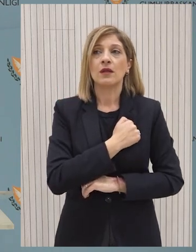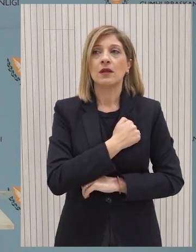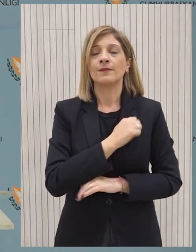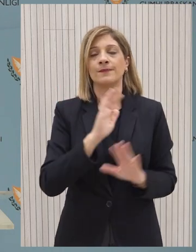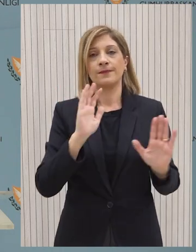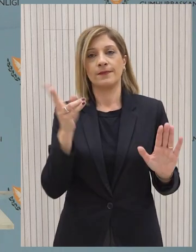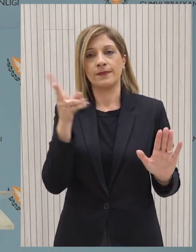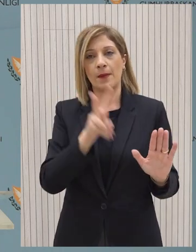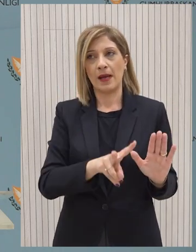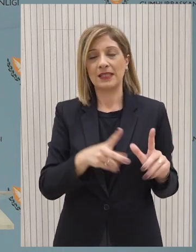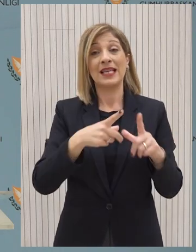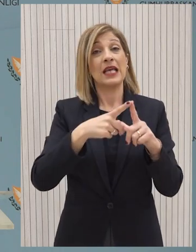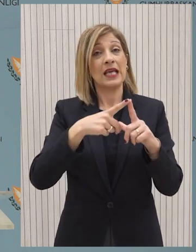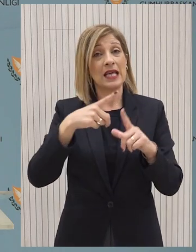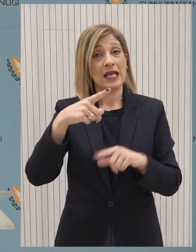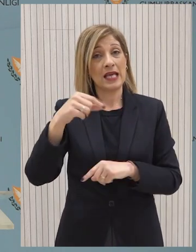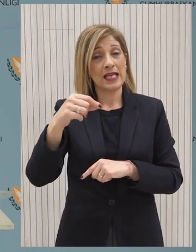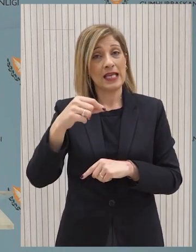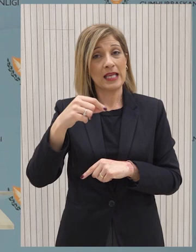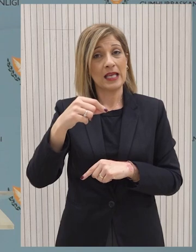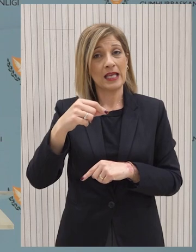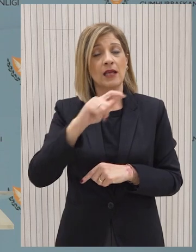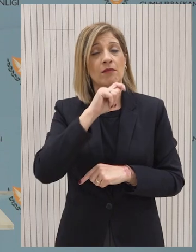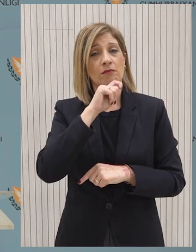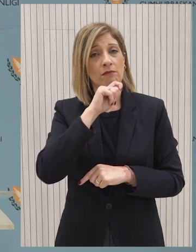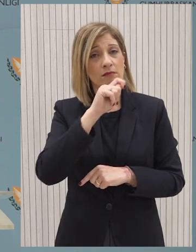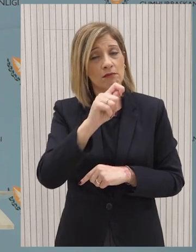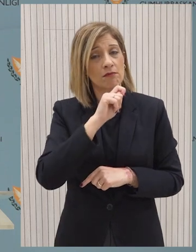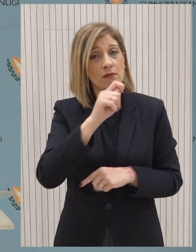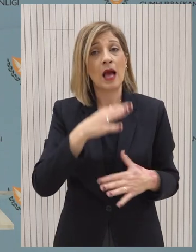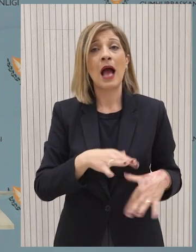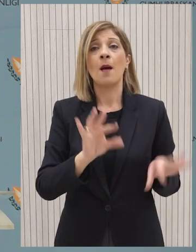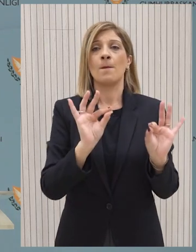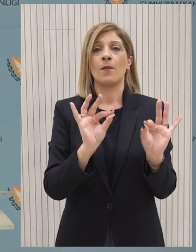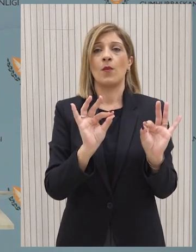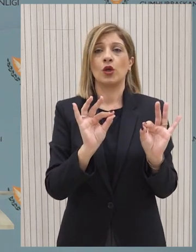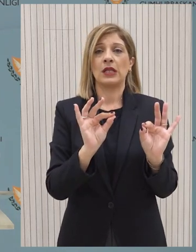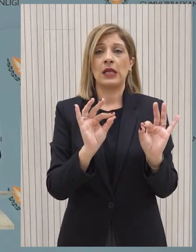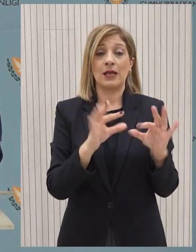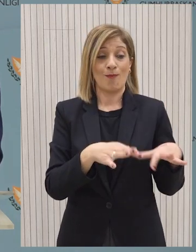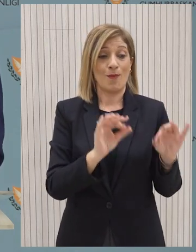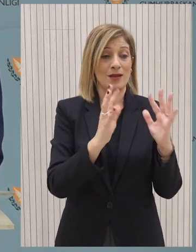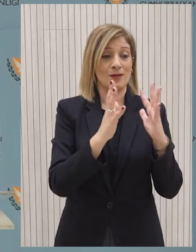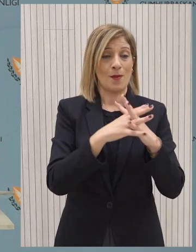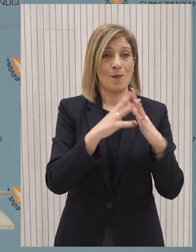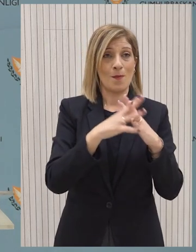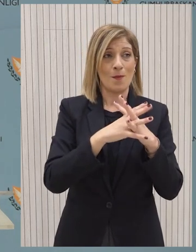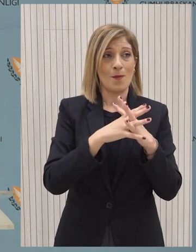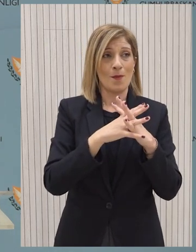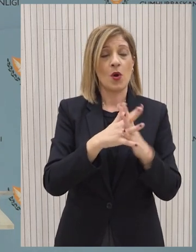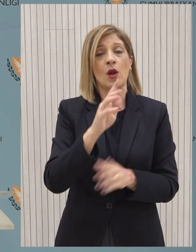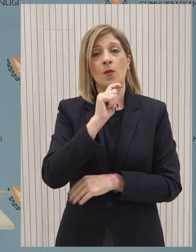Να προσθέσω ότι η Κυπρακή Δημοκρατία έχει τοποθετηθεί από την αρχή μετά την τρομοκρατική επίθεση της ΧΑΜΑΣ